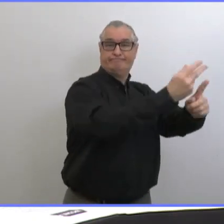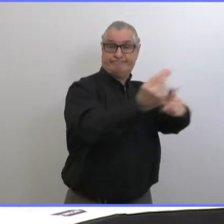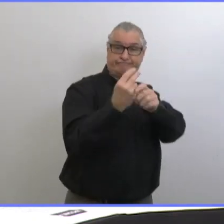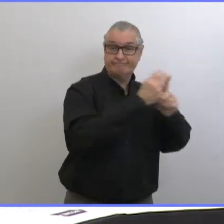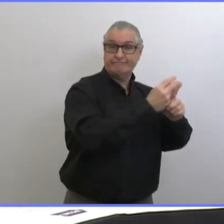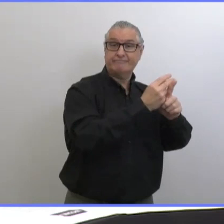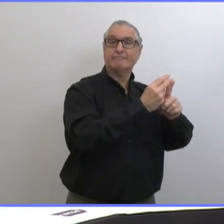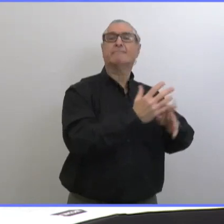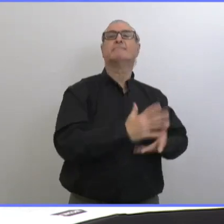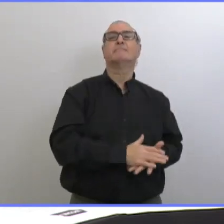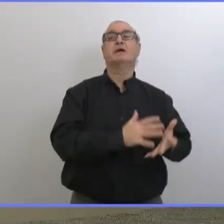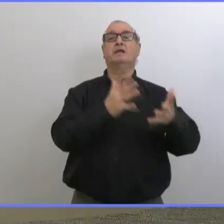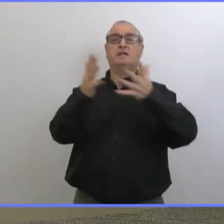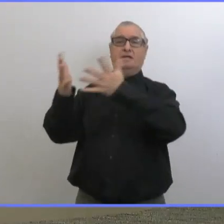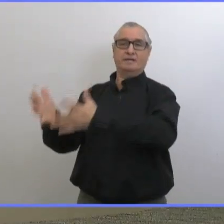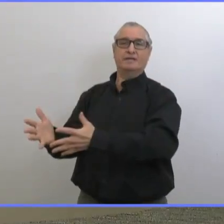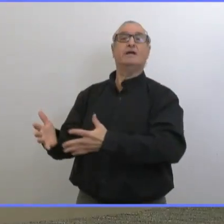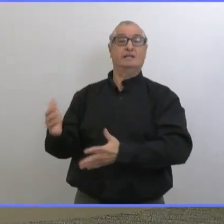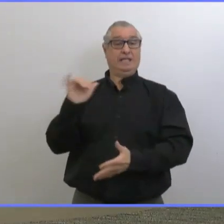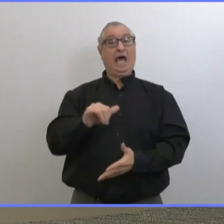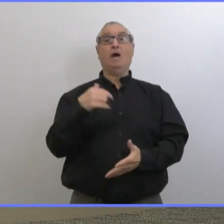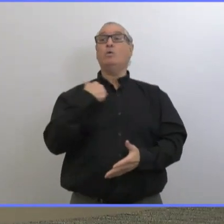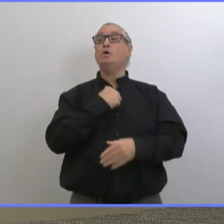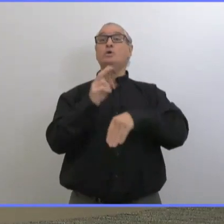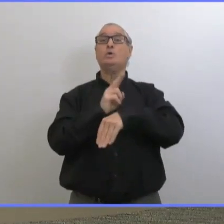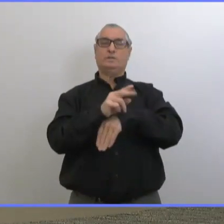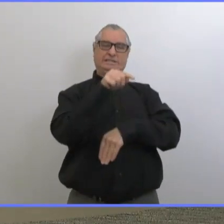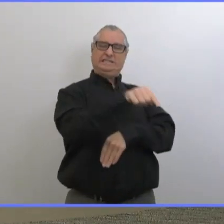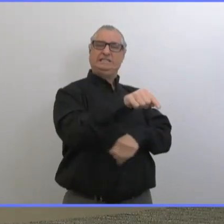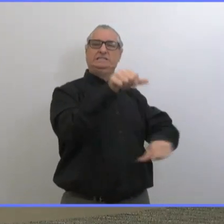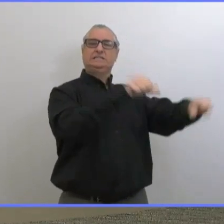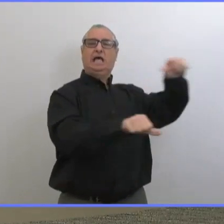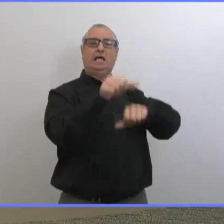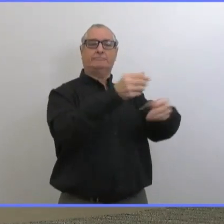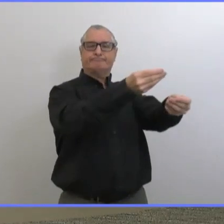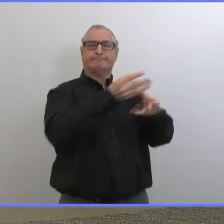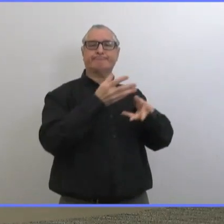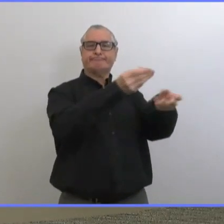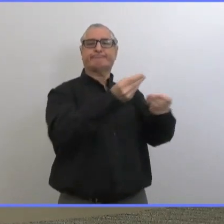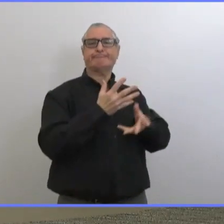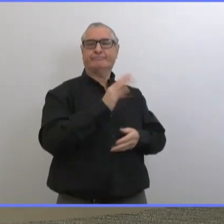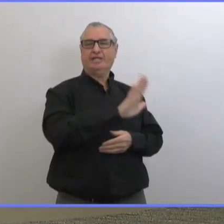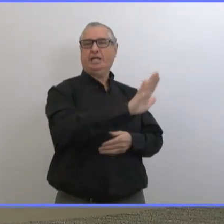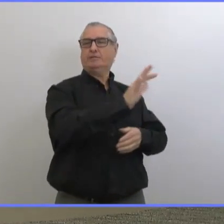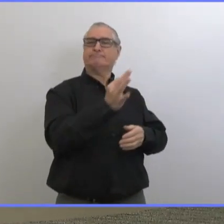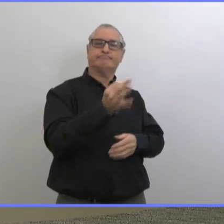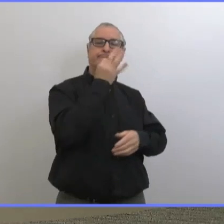se fondant sur les données scientifiques qu'on a pour prendre nos décisions. Merci.